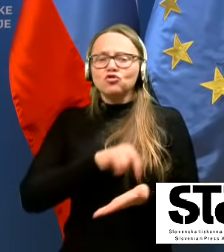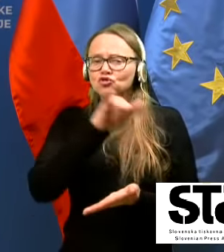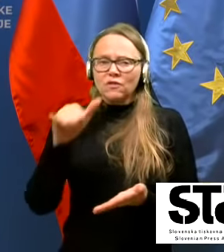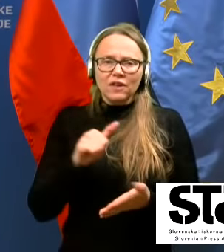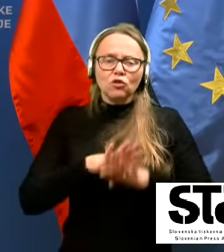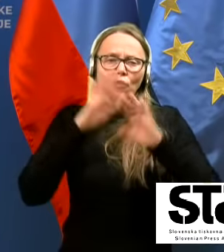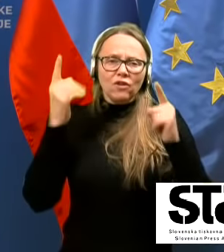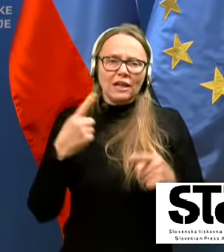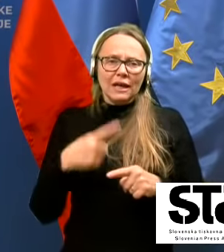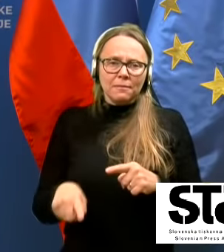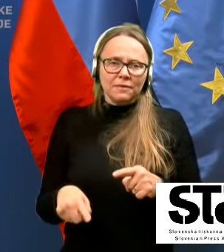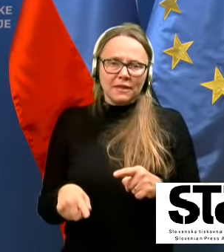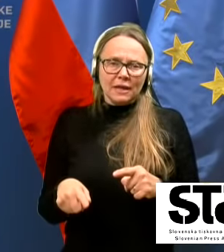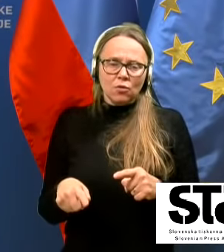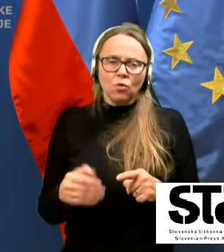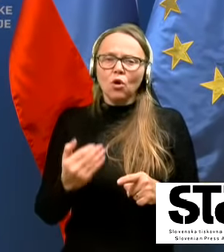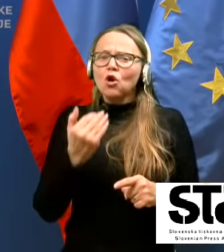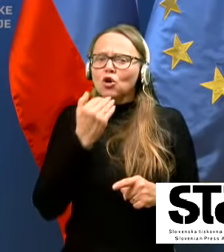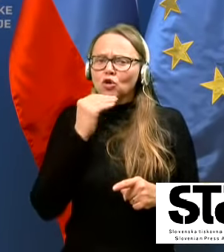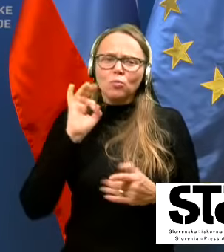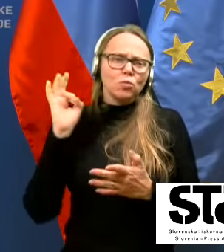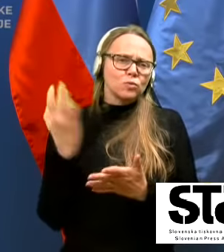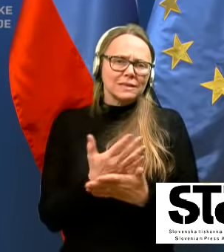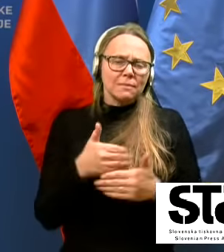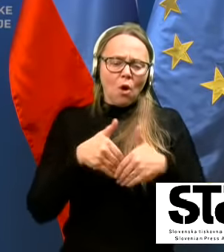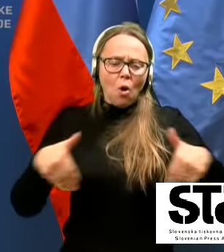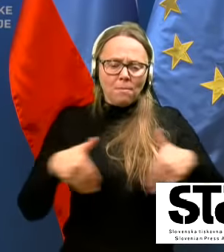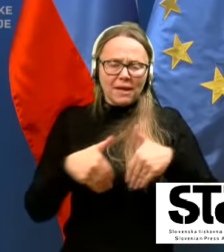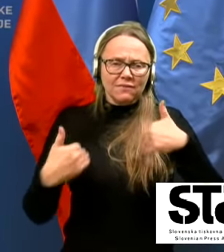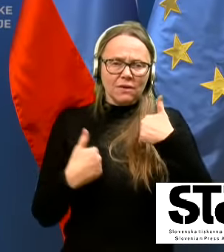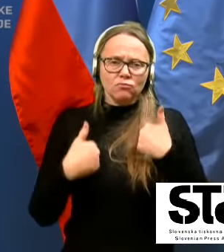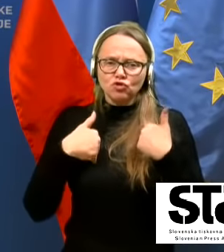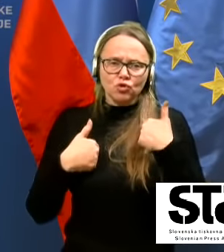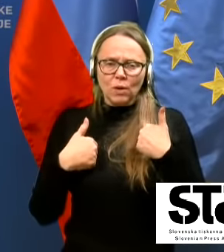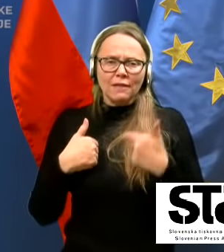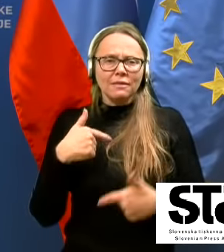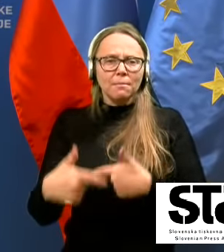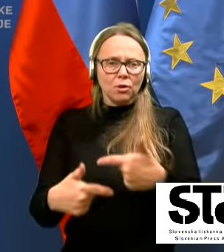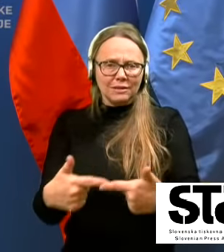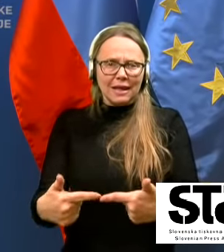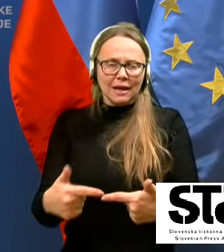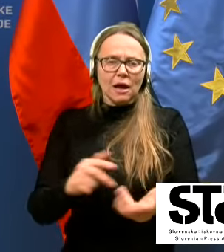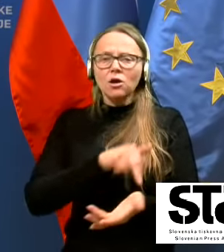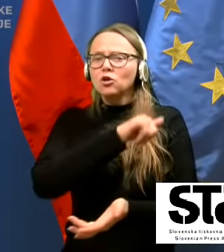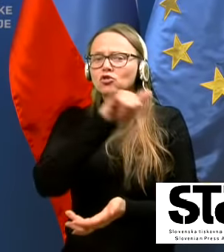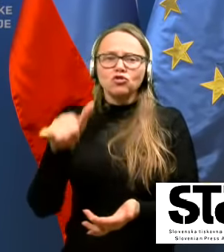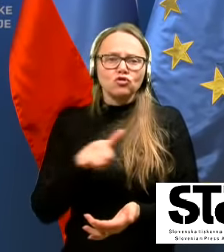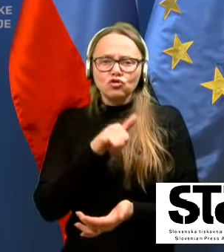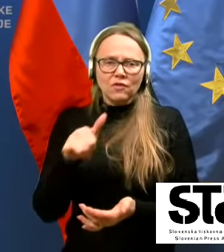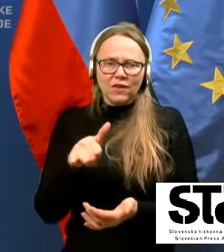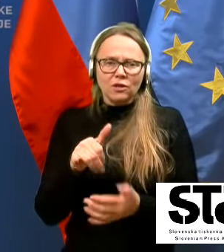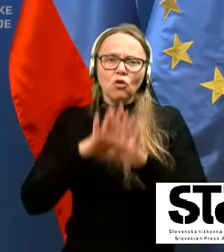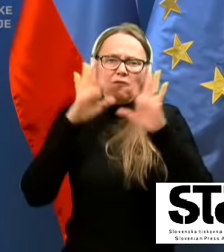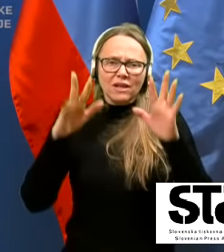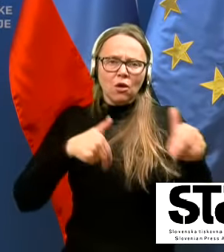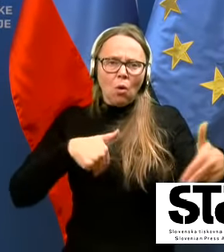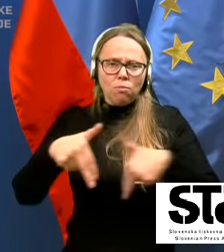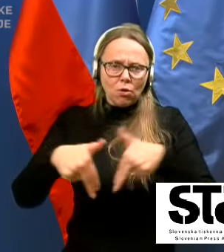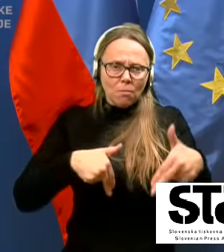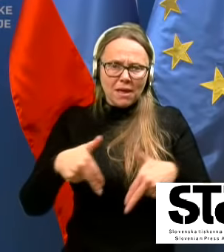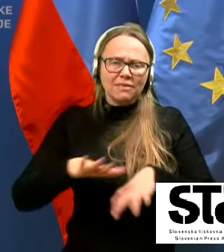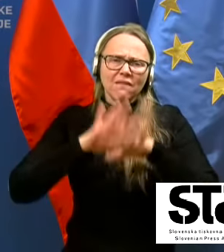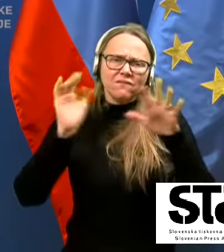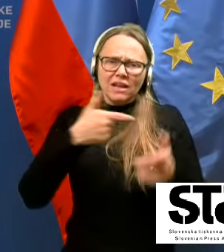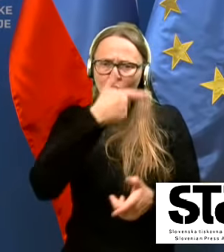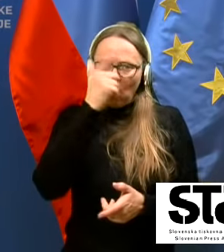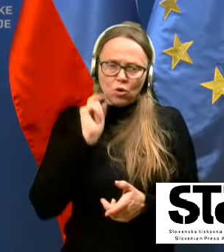veliki meri kljub v samo omejitvam življenja, kar poteka, še vedno je veliko prometa, veliko